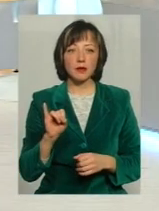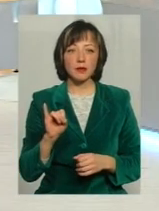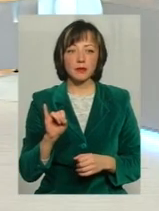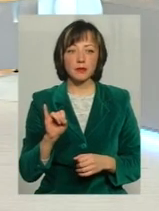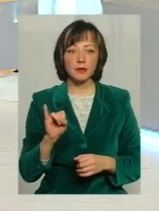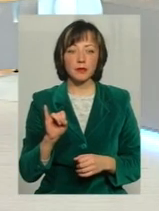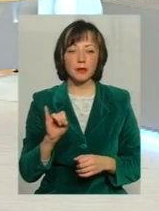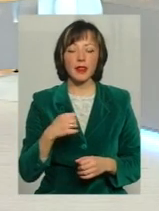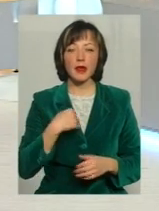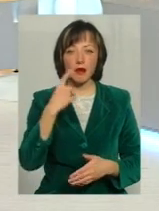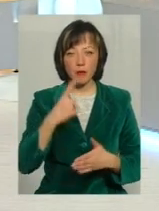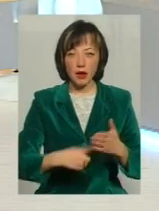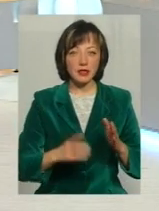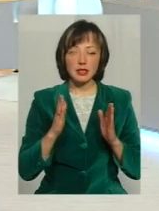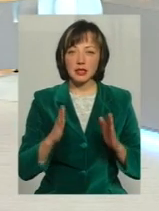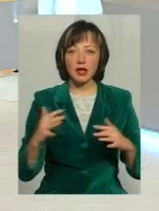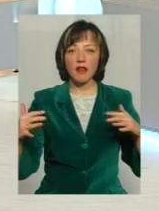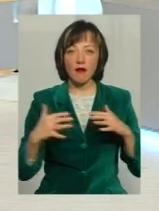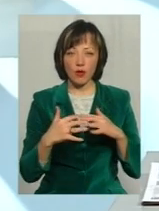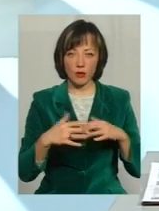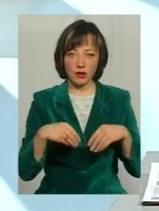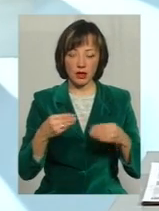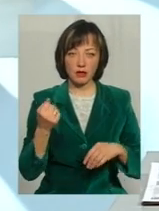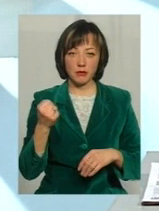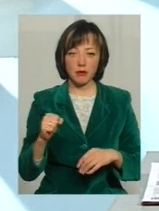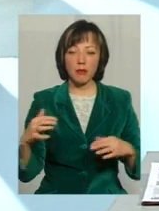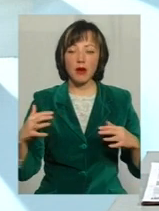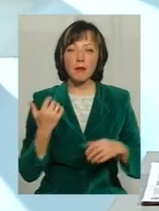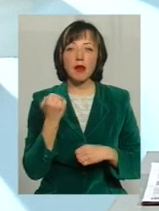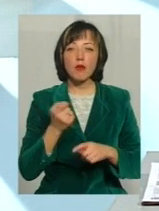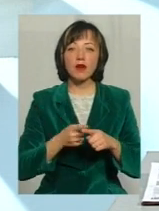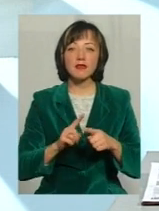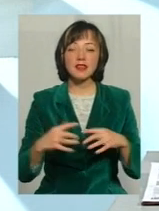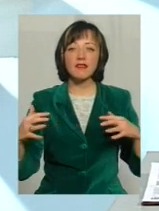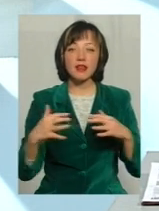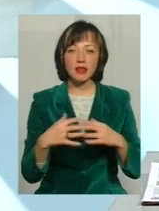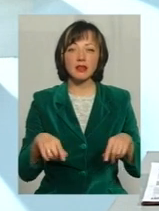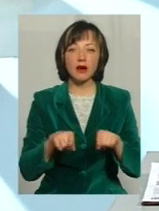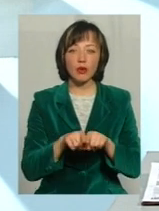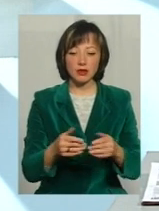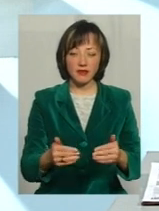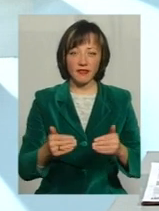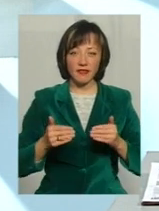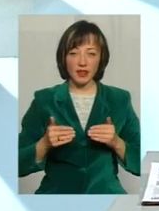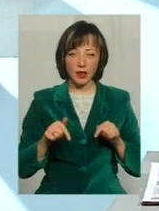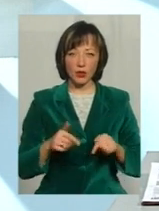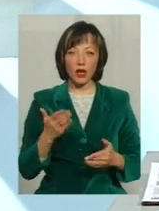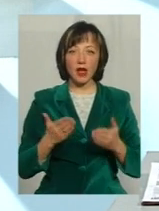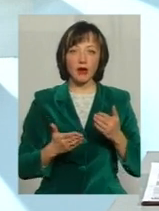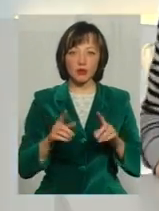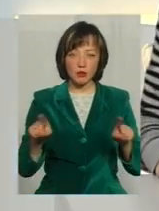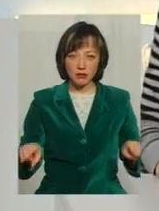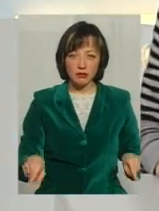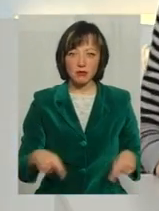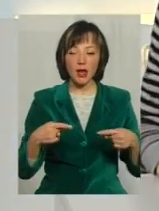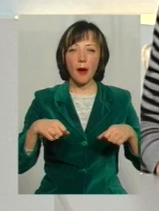Я переконаний, що не тільки на фронті куїться перемога, перемога в цій війні куїться також на вступну тилу Якщо ми побудуємо правову державу,